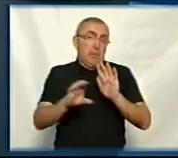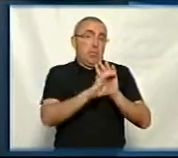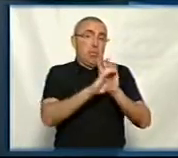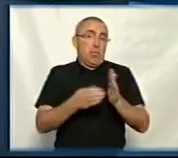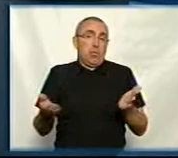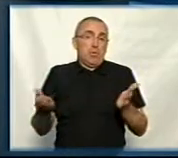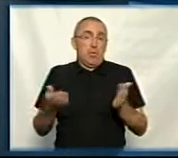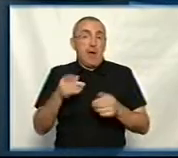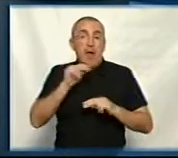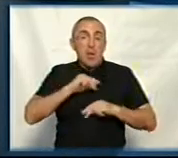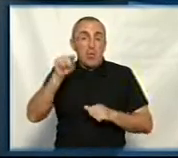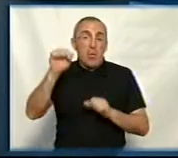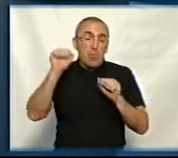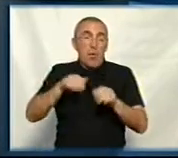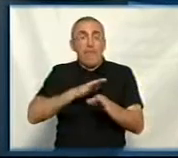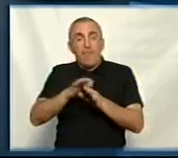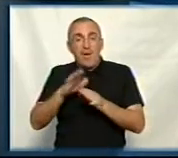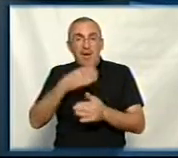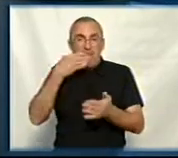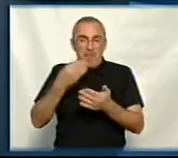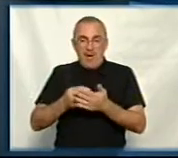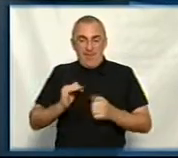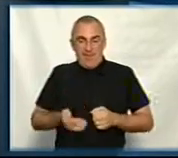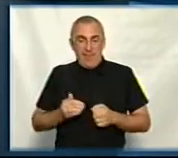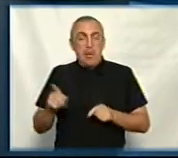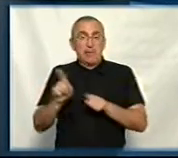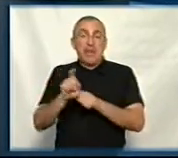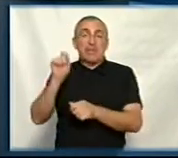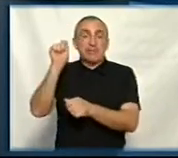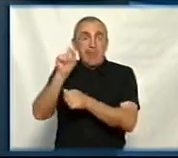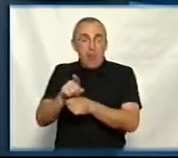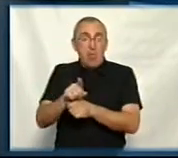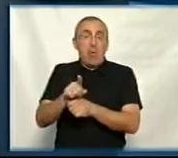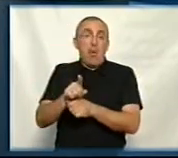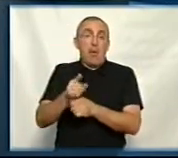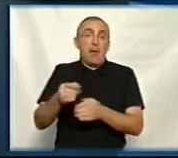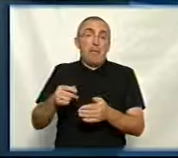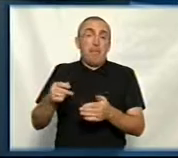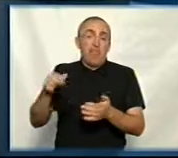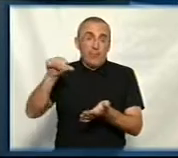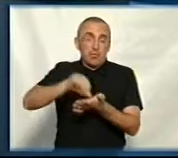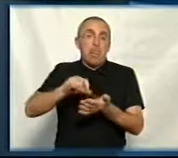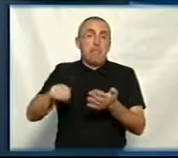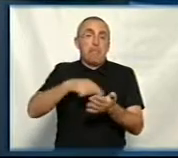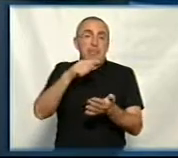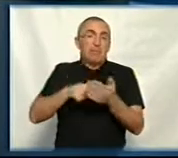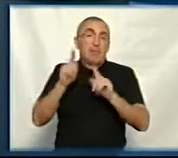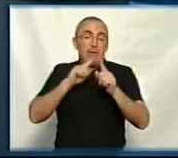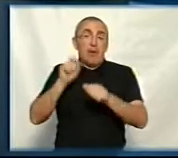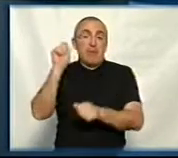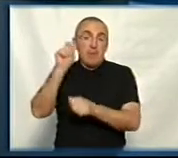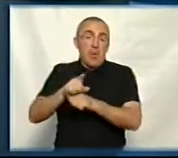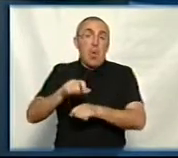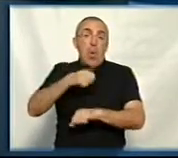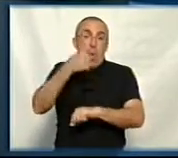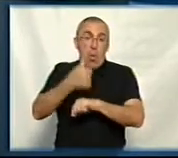Навіть якщо роботи там може виконувати приватна фірма, то все одно замовником цих робіт виступає міська рада. То якщо є розпорядження міського